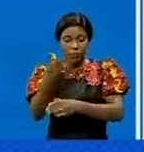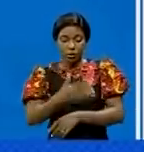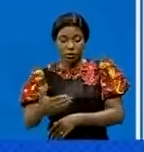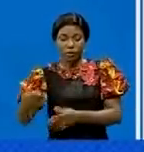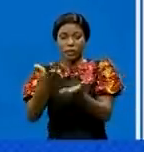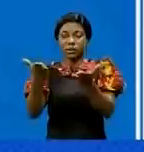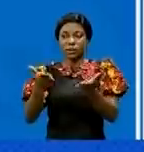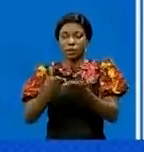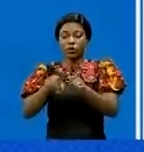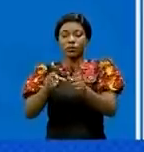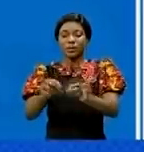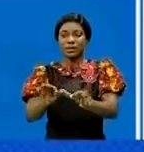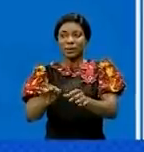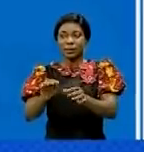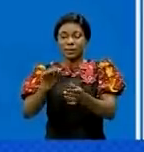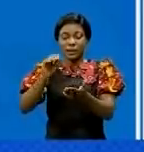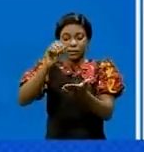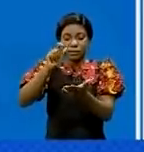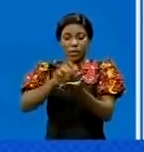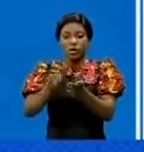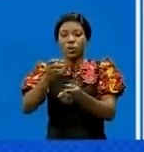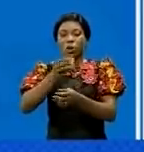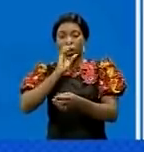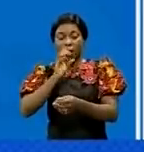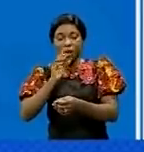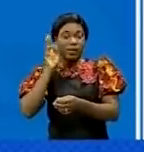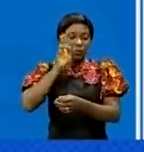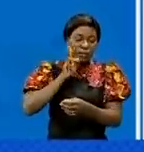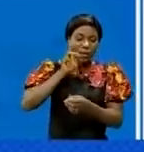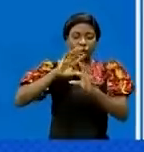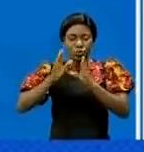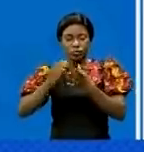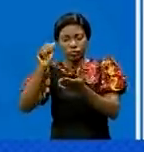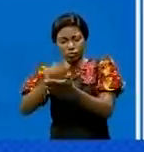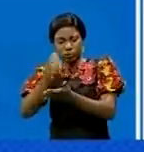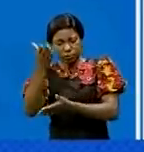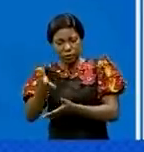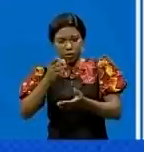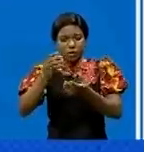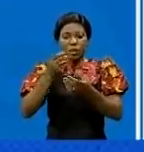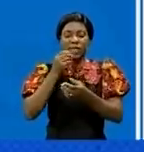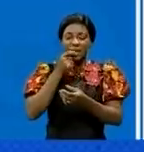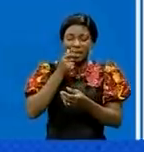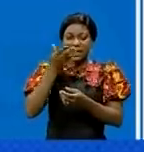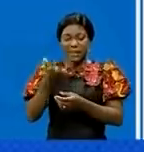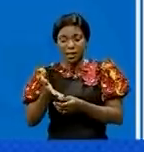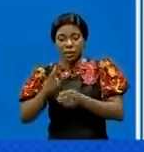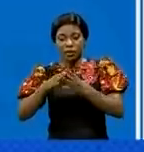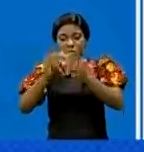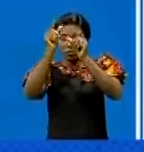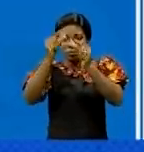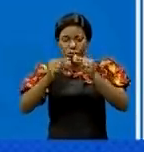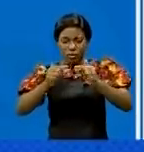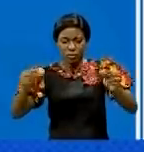que le ciment gris, les bières et boissons gazeuses, les clinkers, les sucres bruns, les barres de fer,